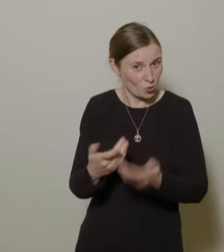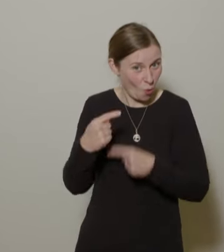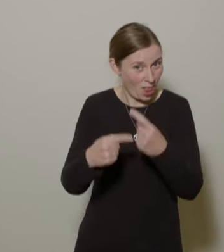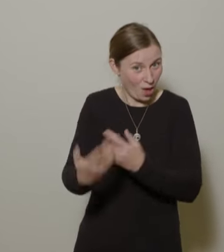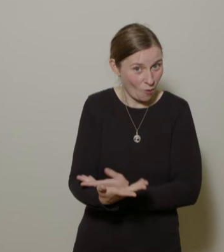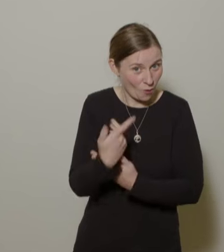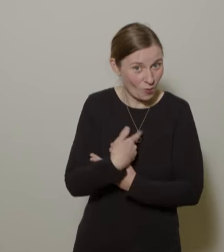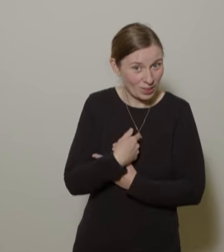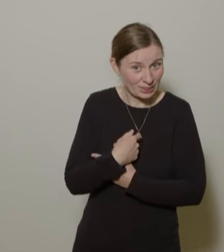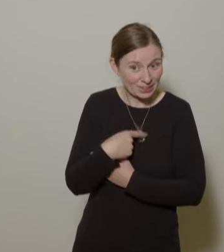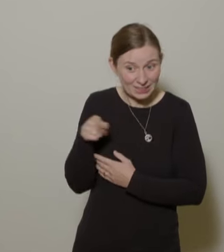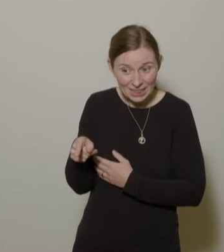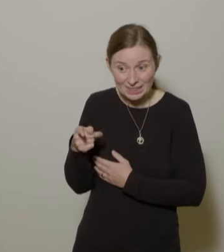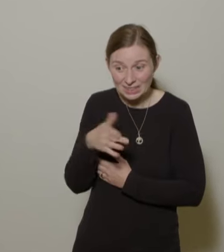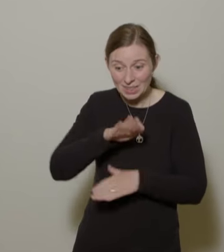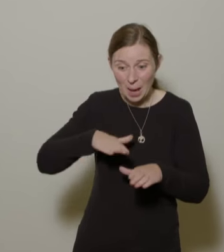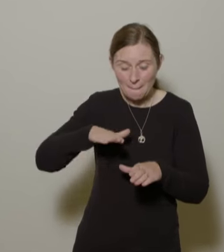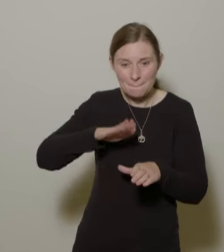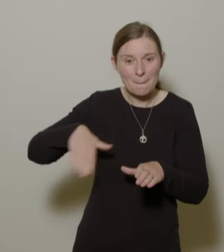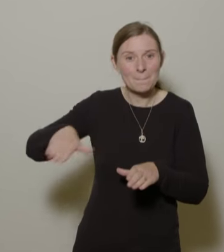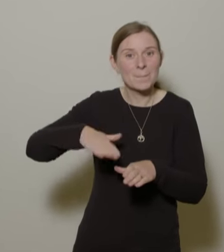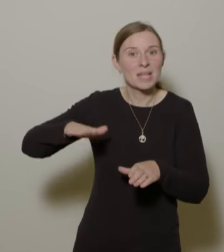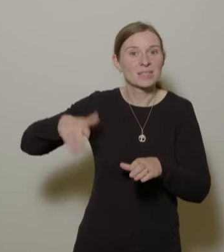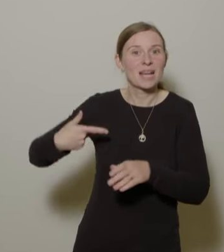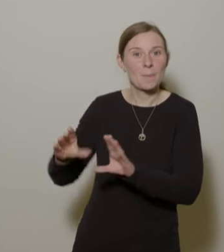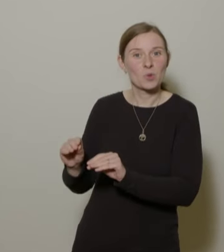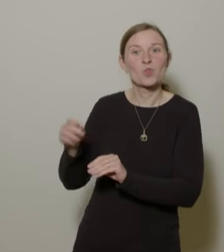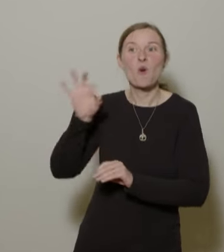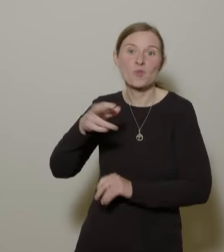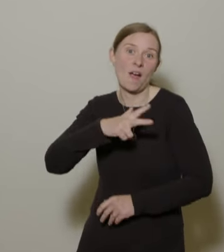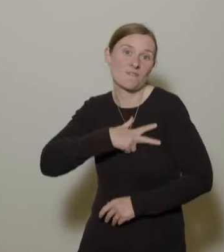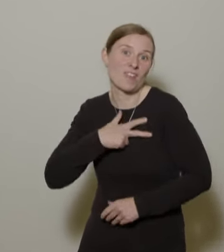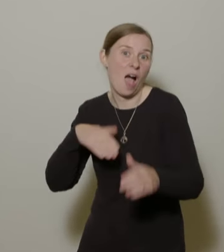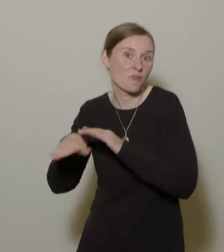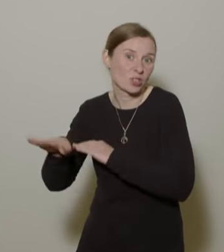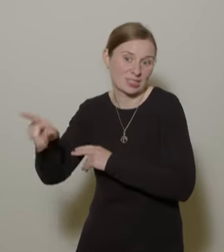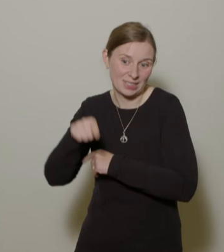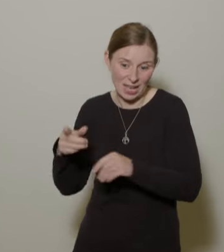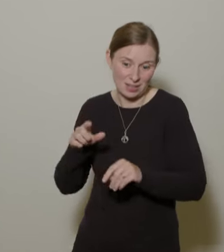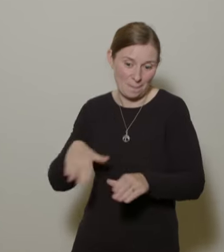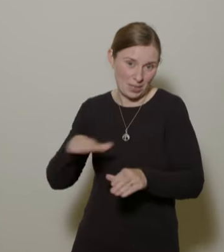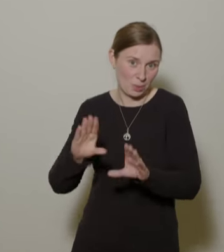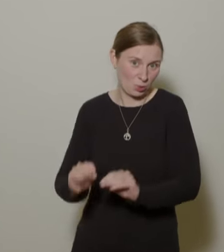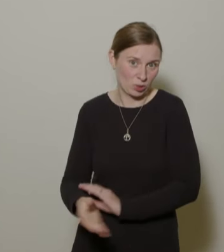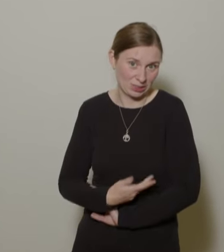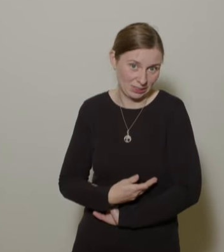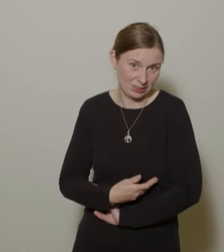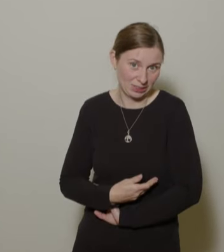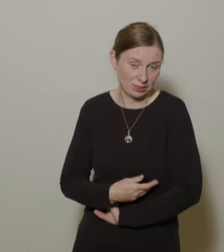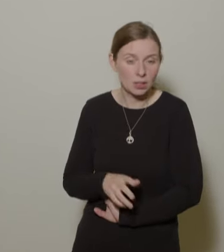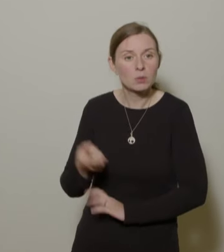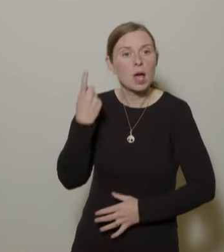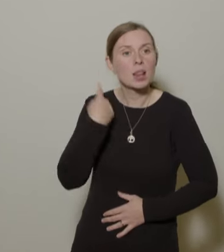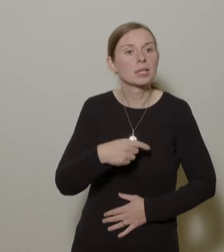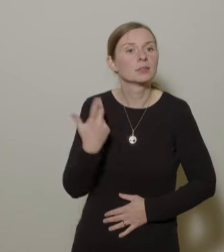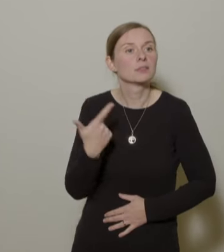tatsächlichen Flüchtlingen genutzt und belegt werden können. Und das andere, die letzten beiden Stadtratssitzungen haben wir damit verbracht,